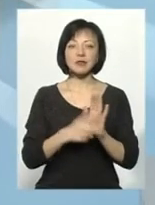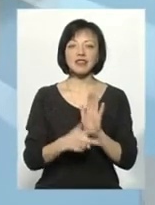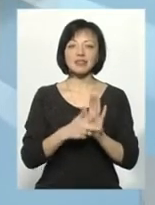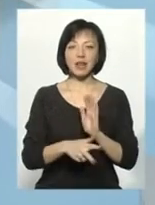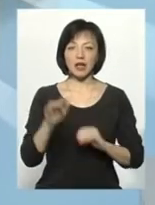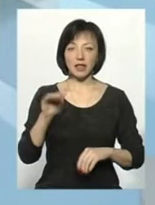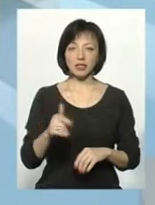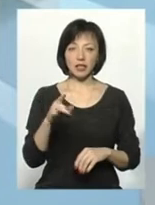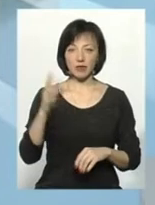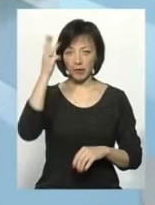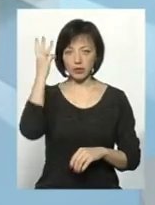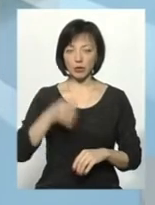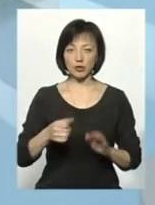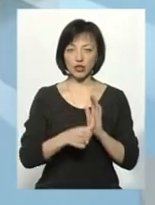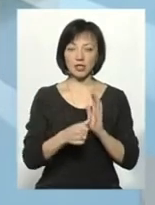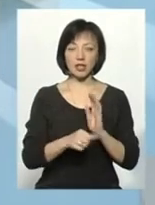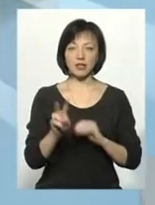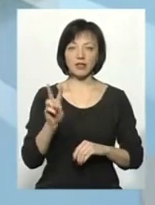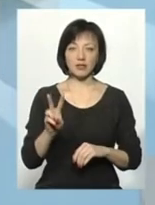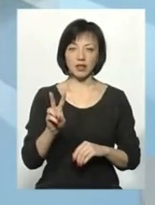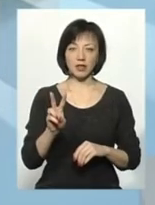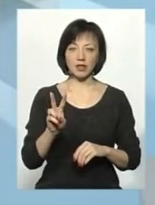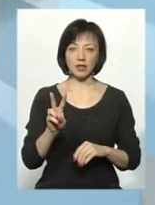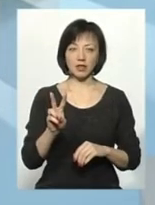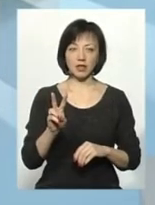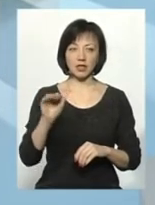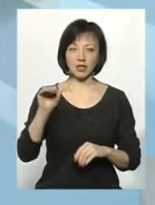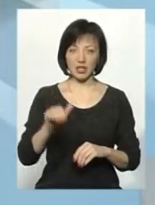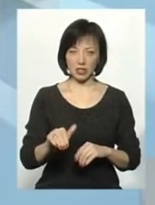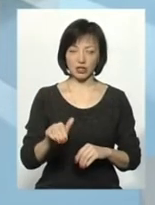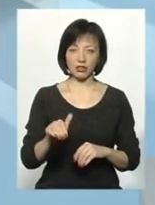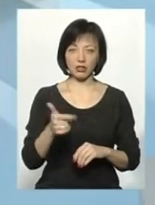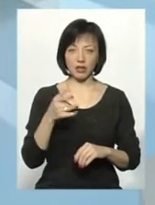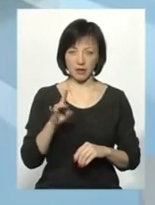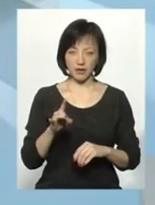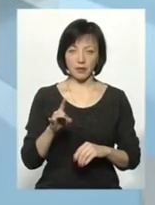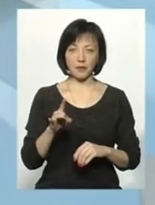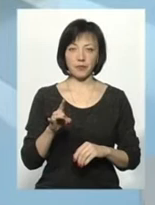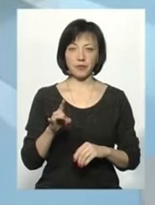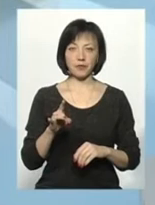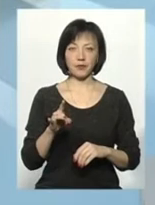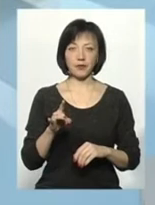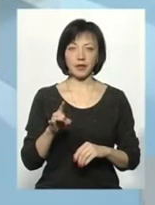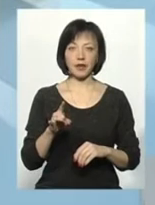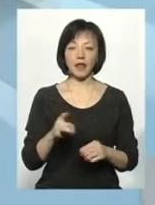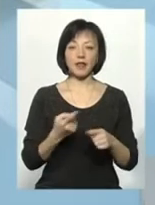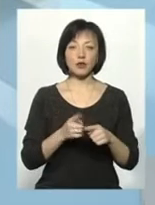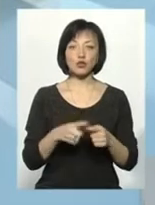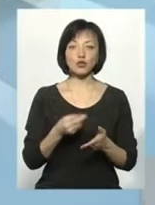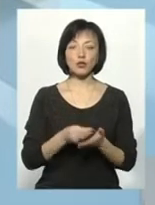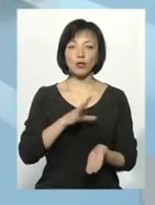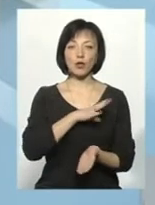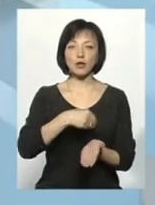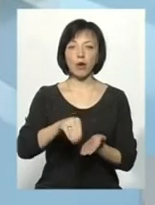а в Хмельницькій області 62,054 гривень. На цю суму було